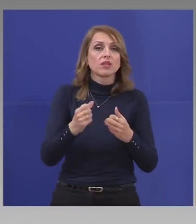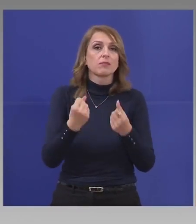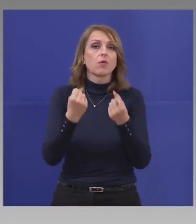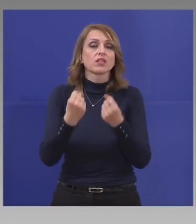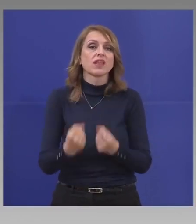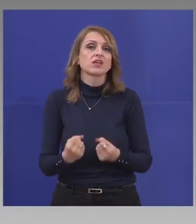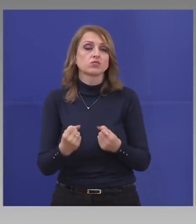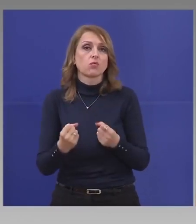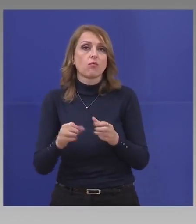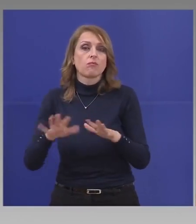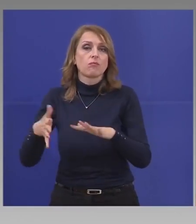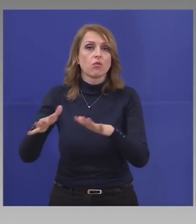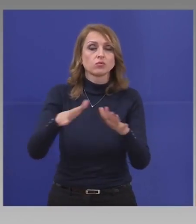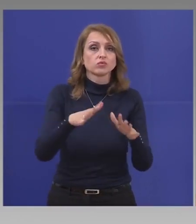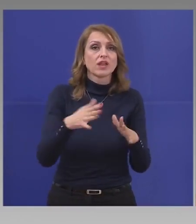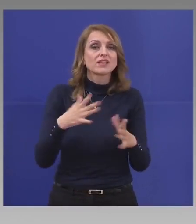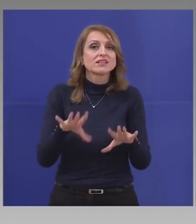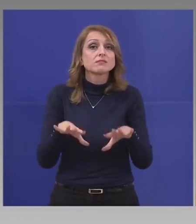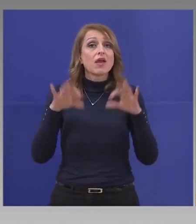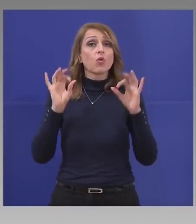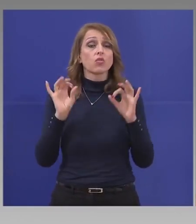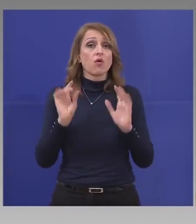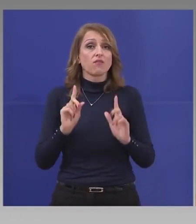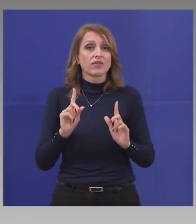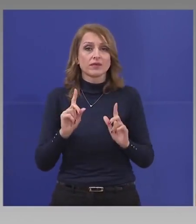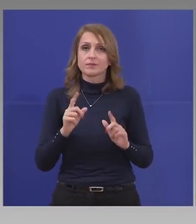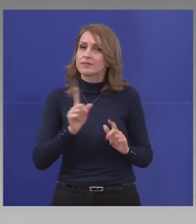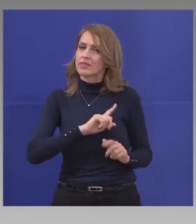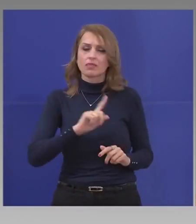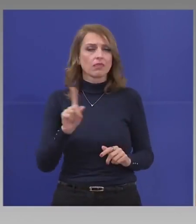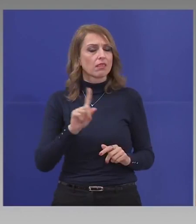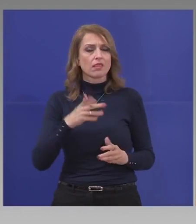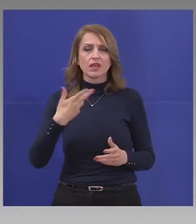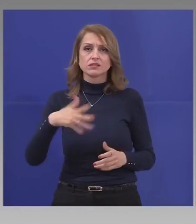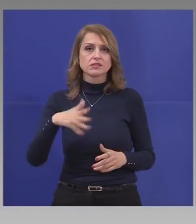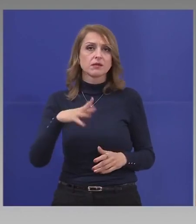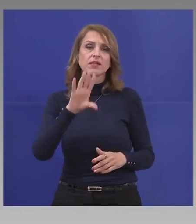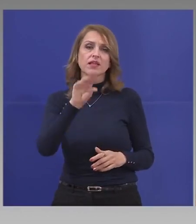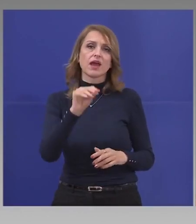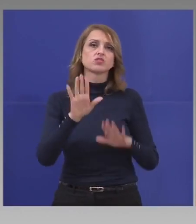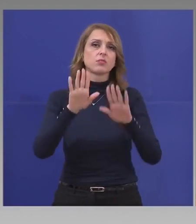По никакъв начин не можем да кажем нещо успокоително.